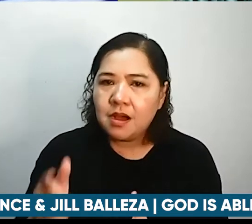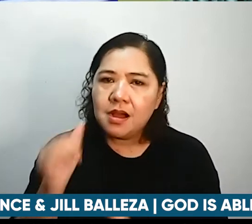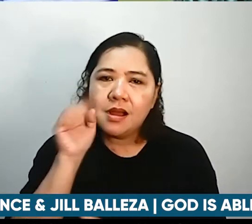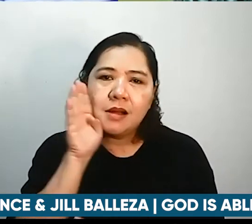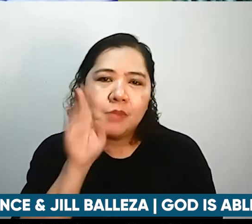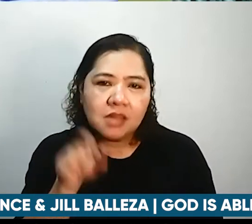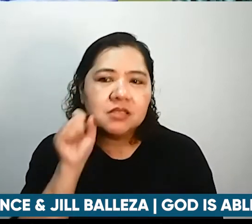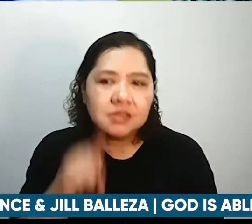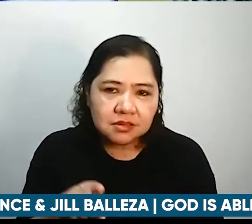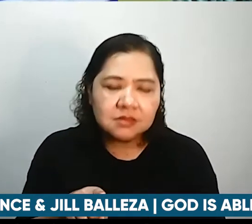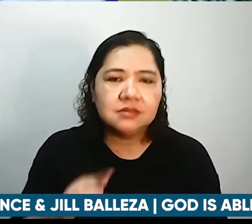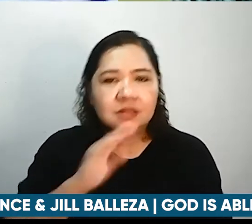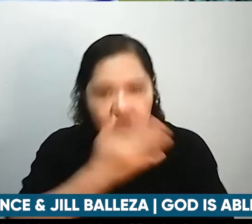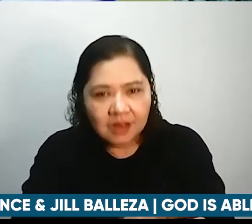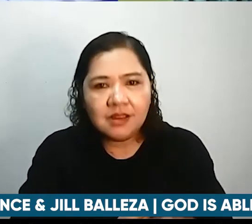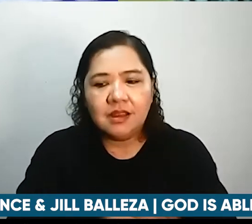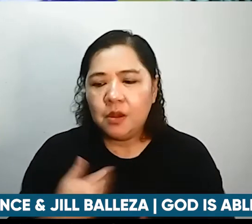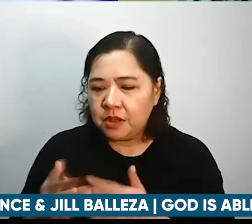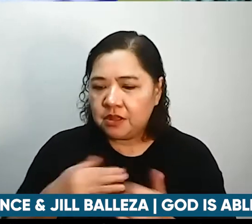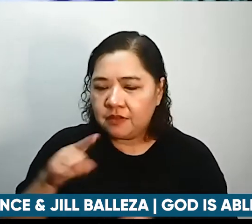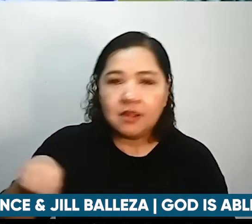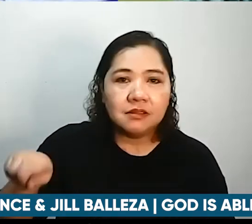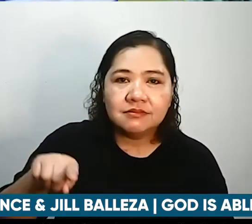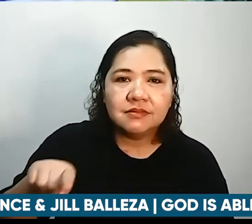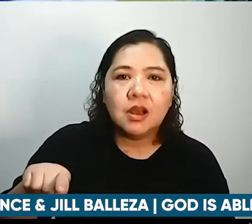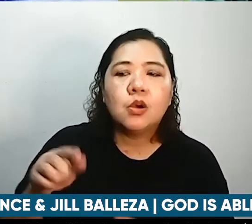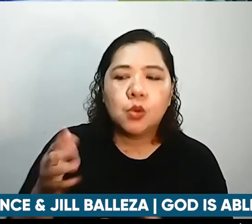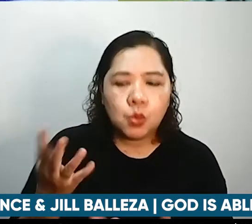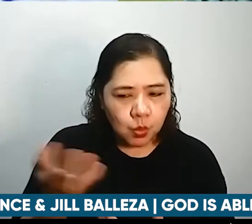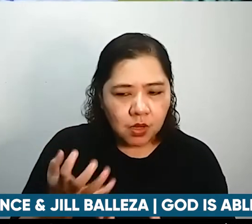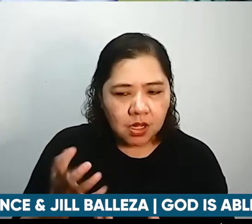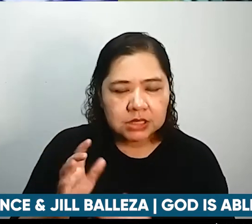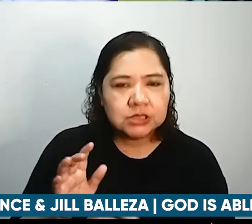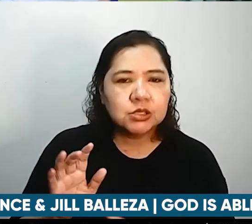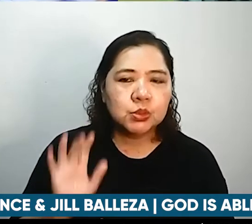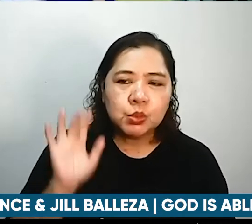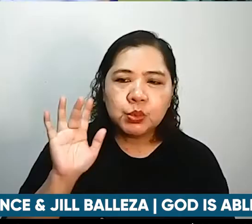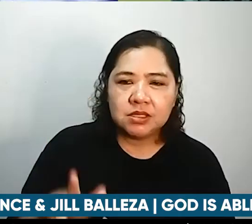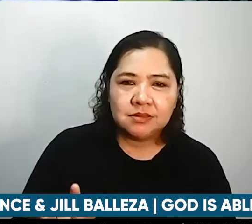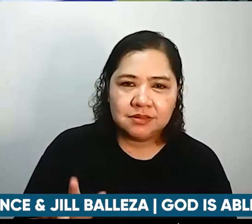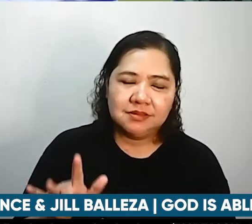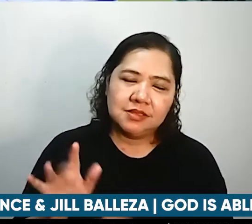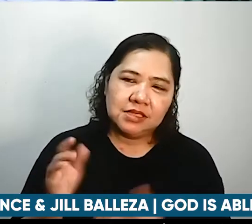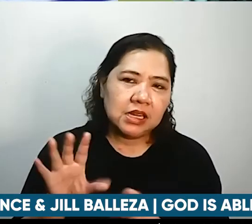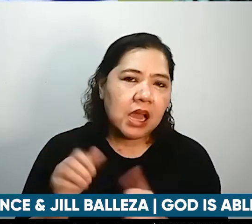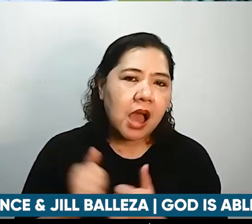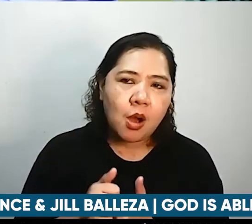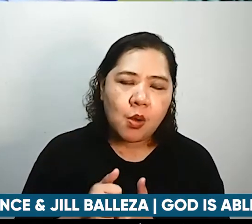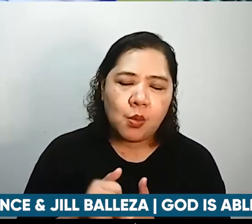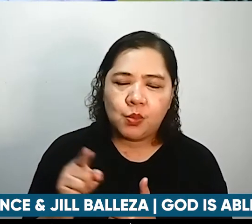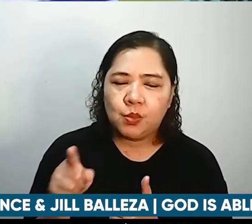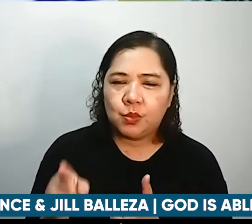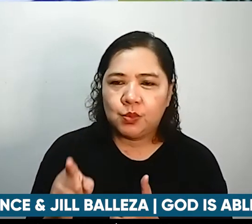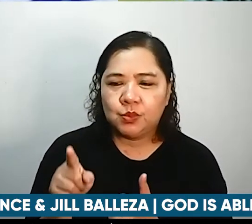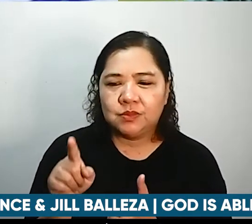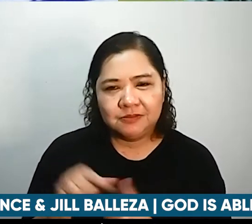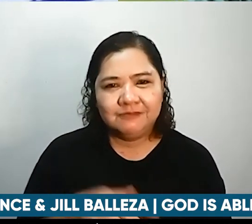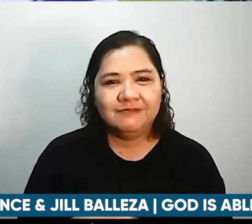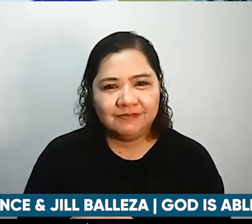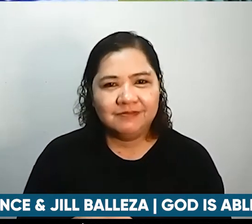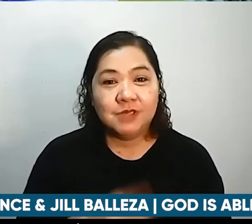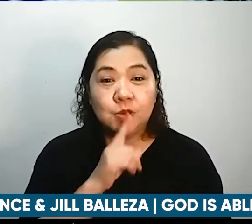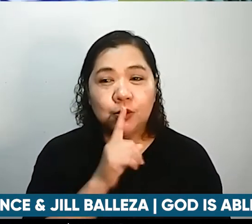man po nanandoon we want to reach out and kamustahin sila kasi na-realize ko na oo nga masarap nga namang